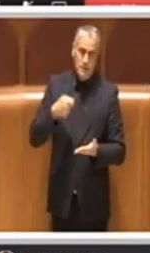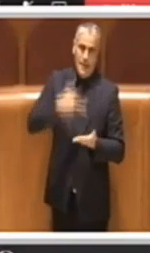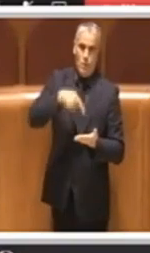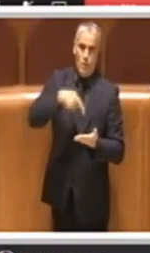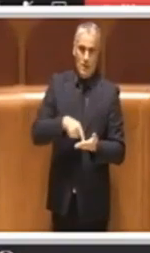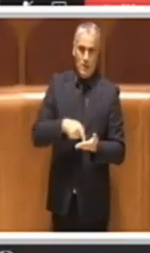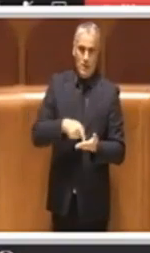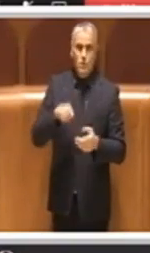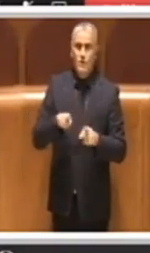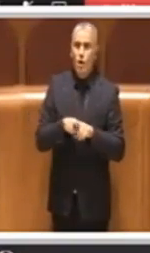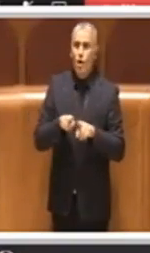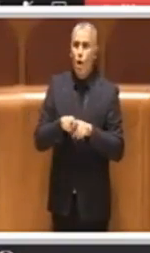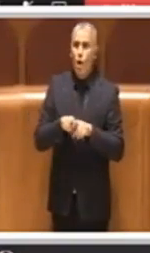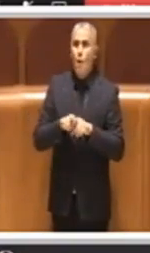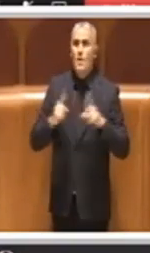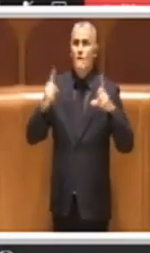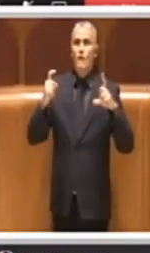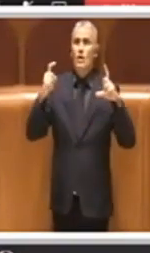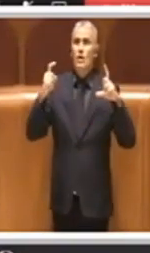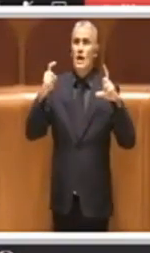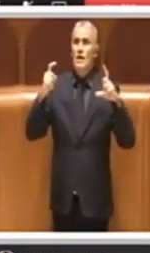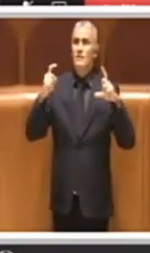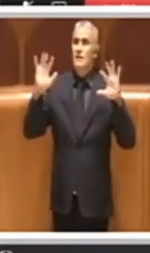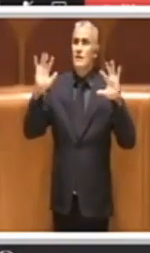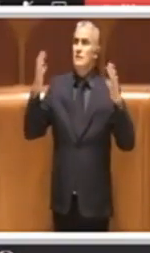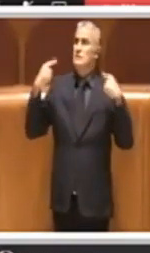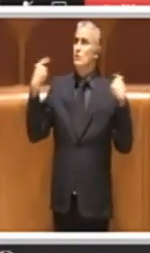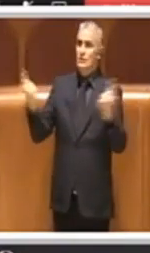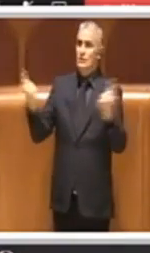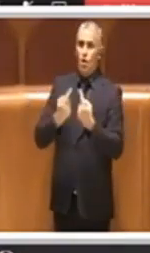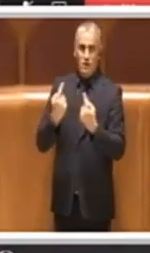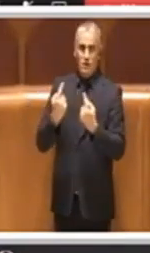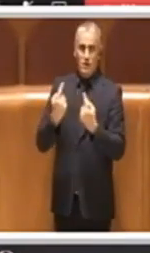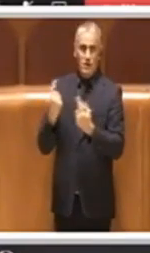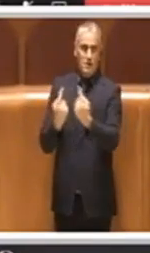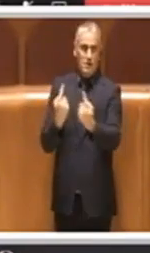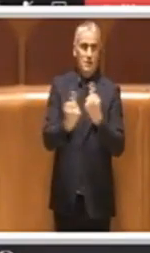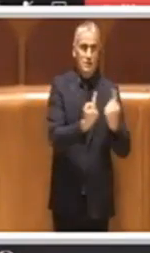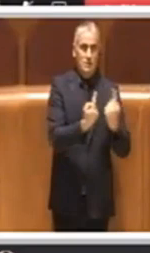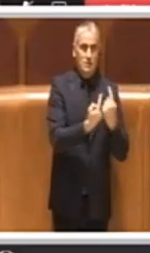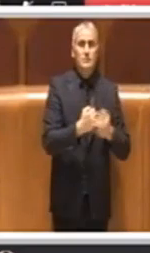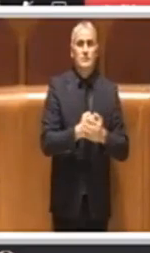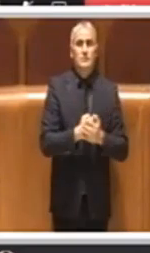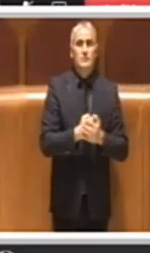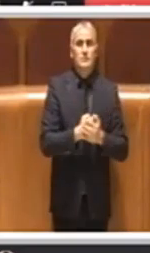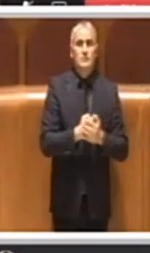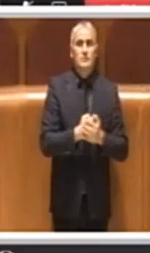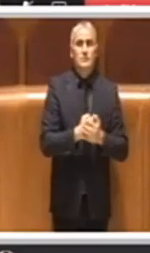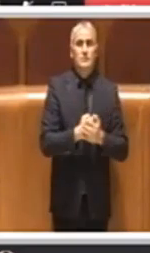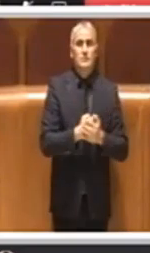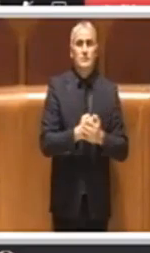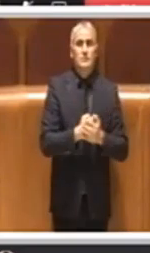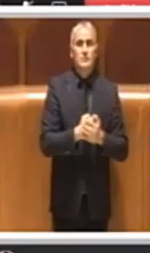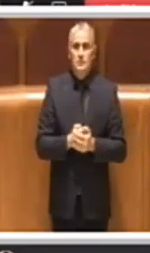una fotografia delle caratteristiche energetiche dell'edificio. Tra l'altro in una sezione di questo